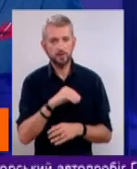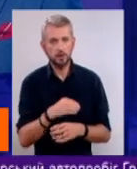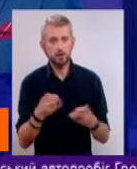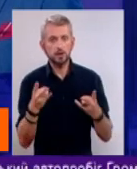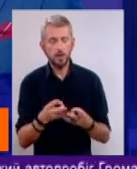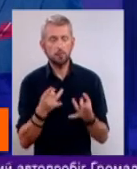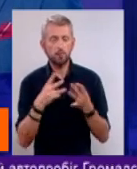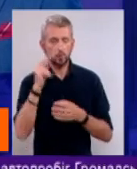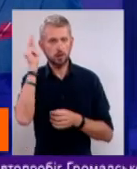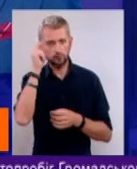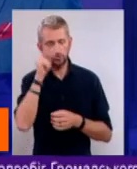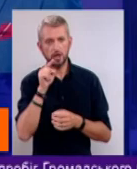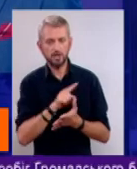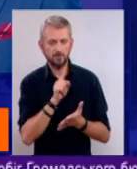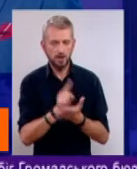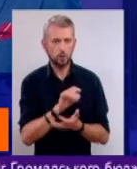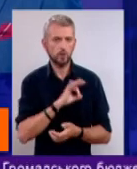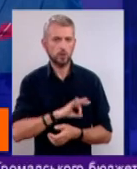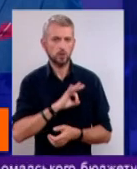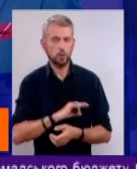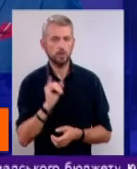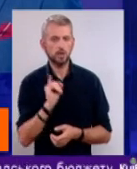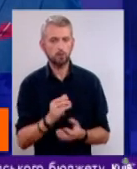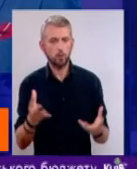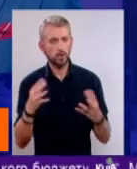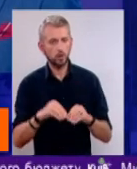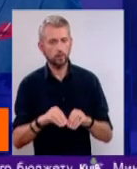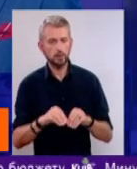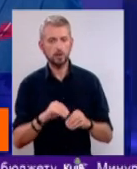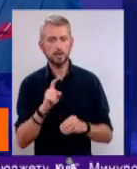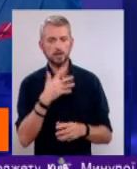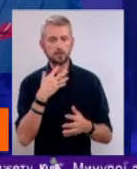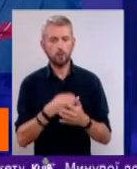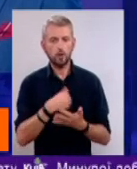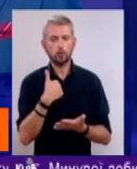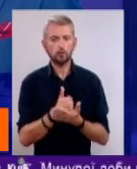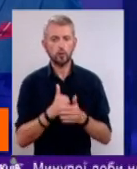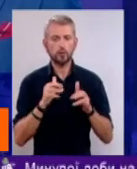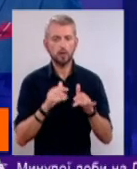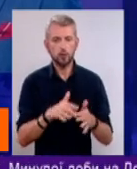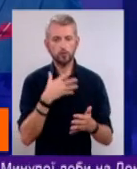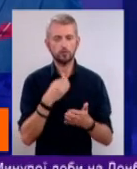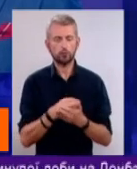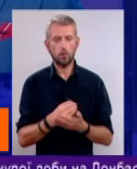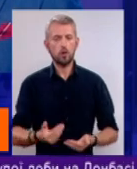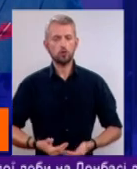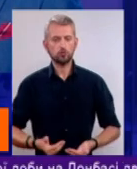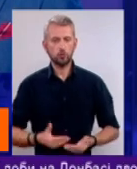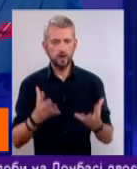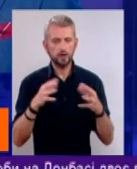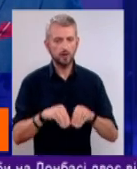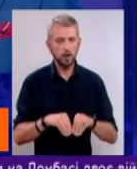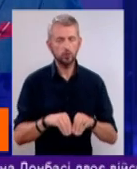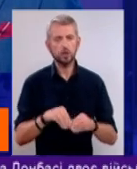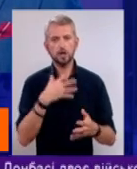навчитися їх вдало для себе використовувати і поєднувати із своєю там основною діяльністю, своєю соціалізацією, своєю сім'єю,